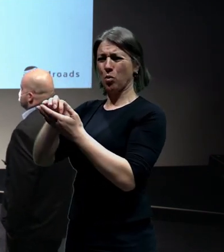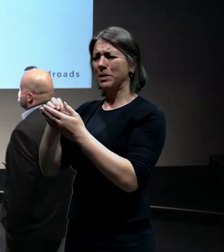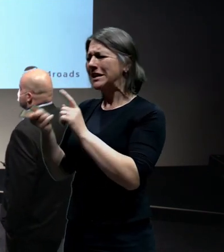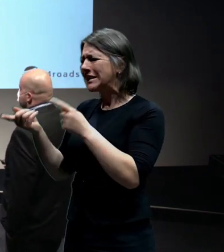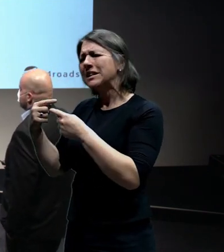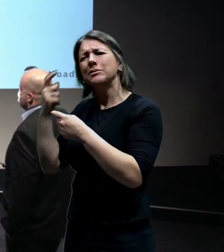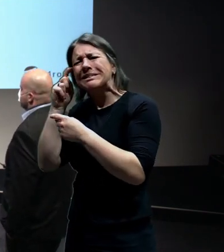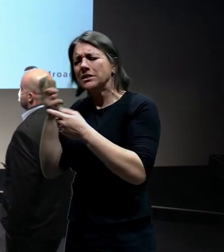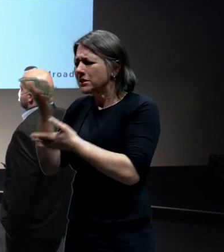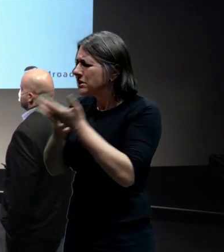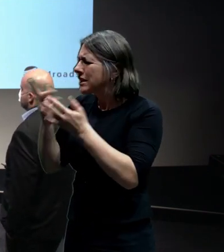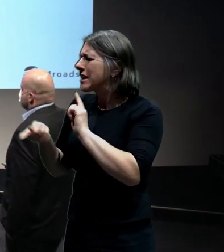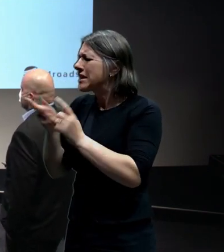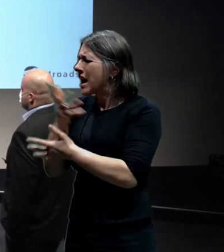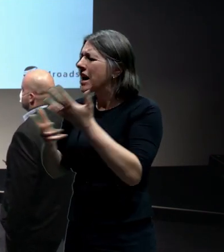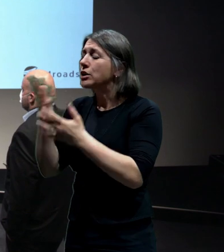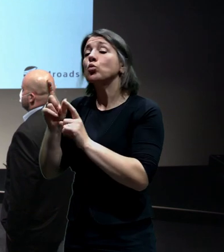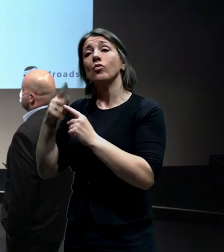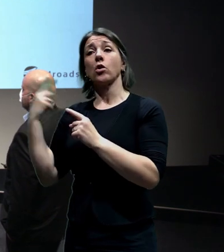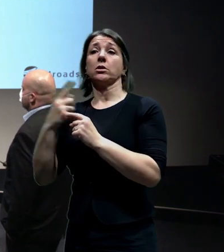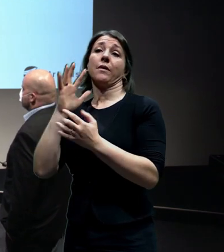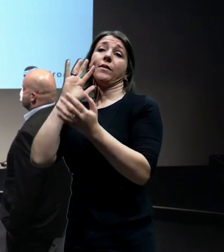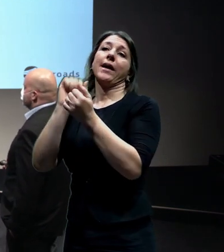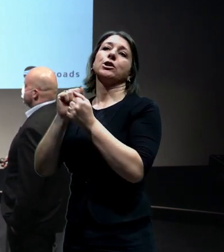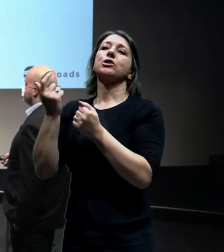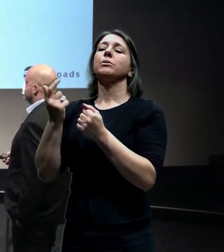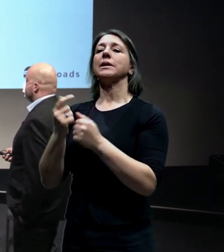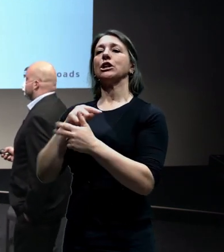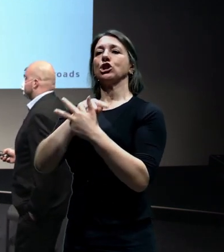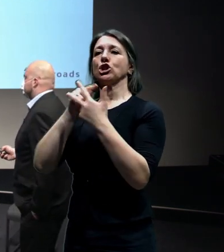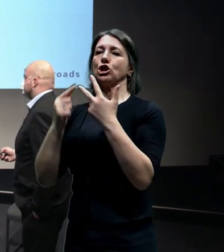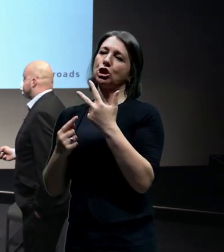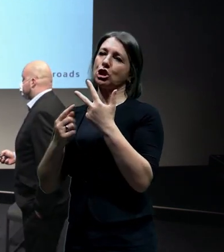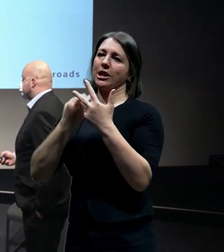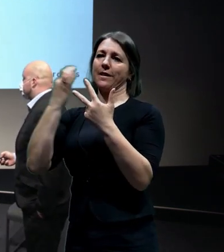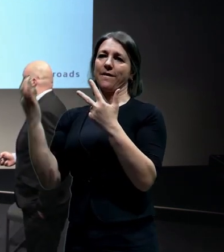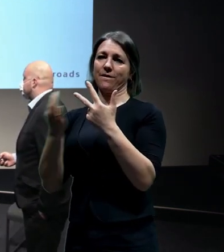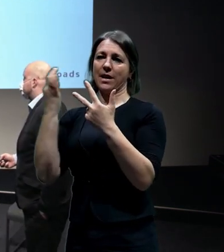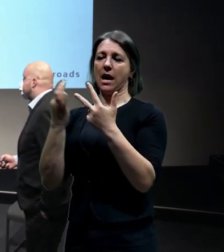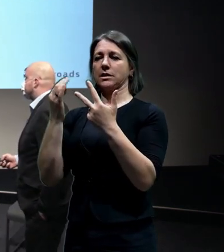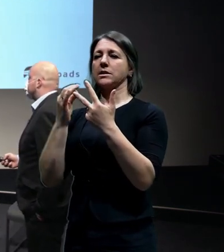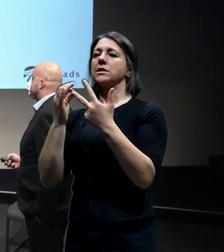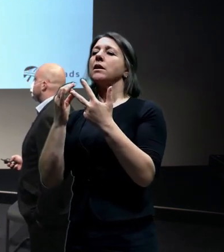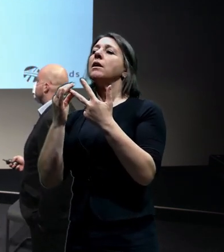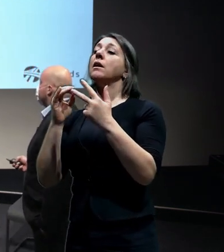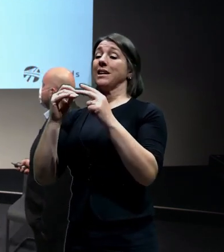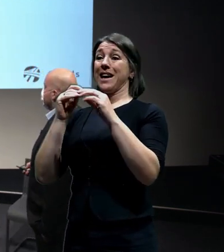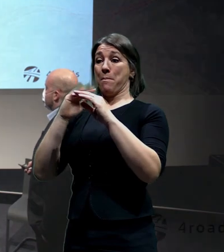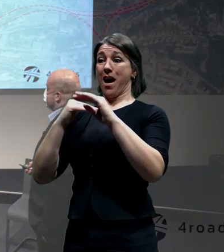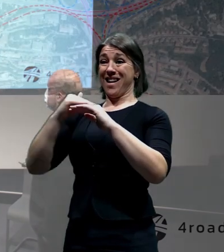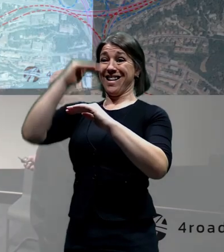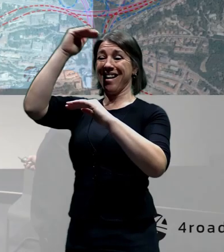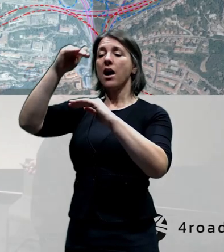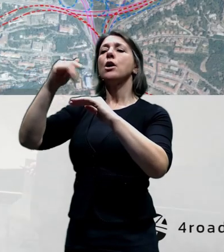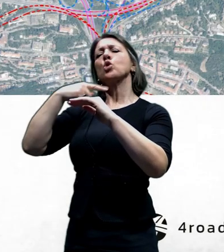kde my jsme si mysleli, že tady odstraníme, dejme tomu, tři patra ražených tunelů nad sebou. A